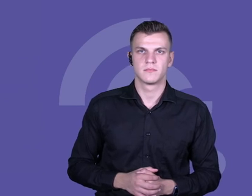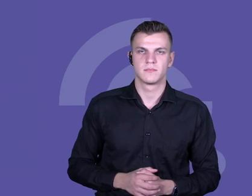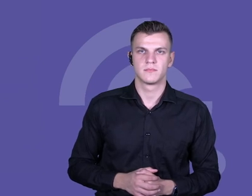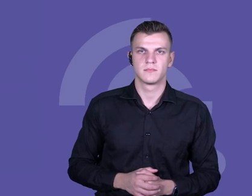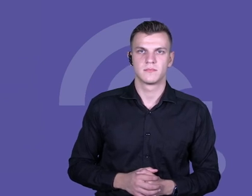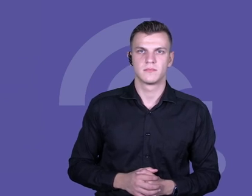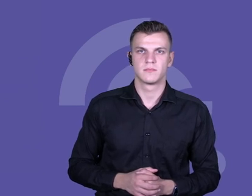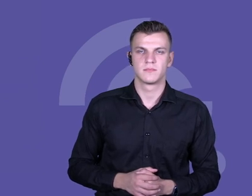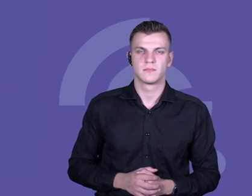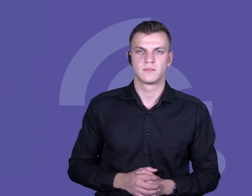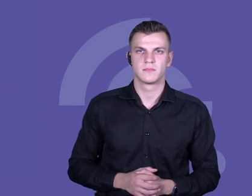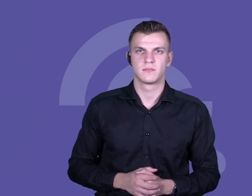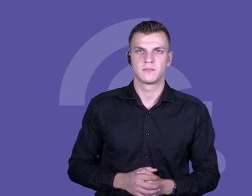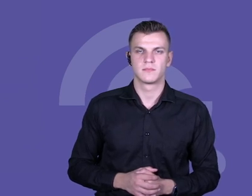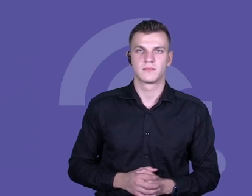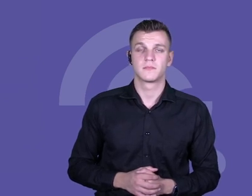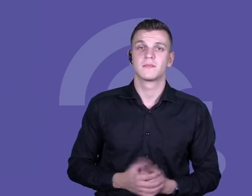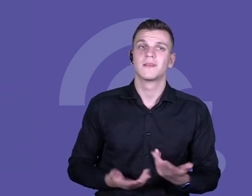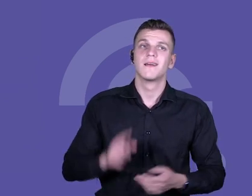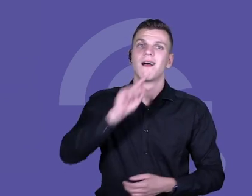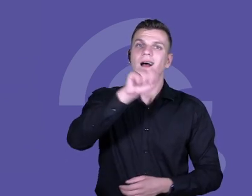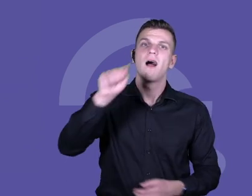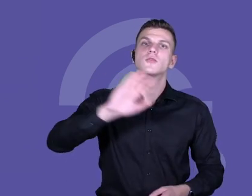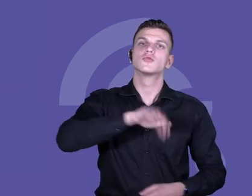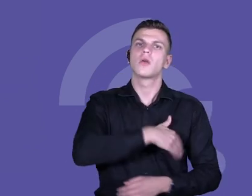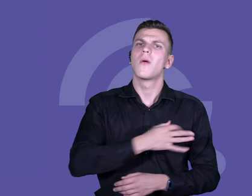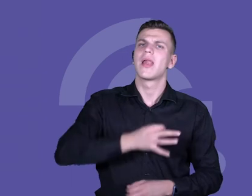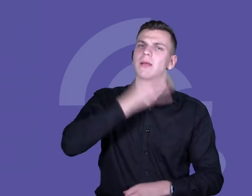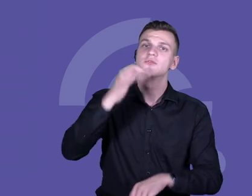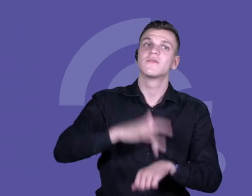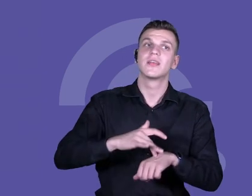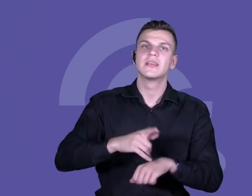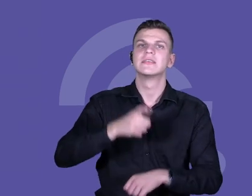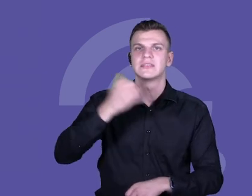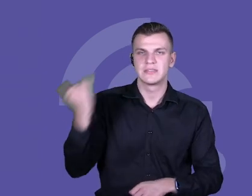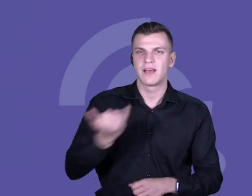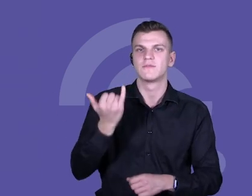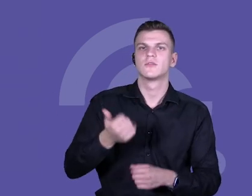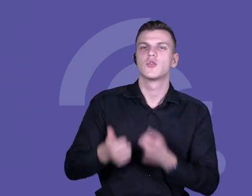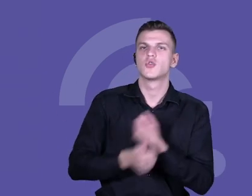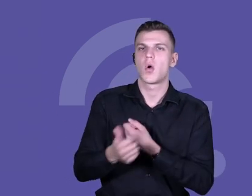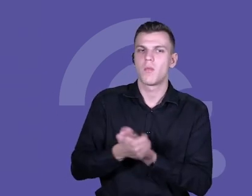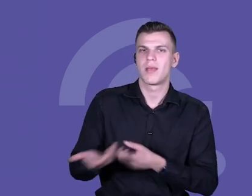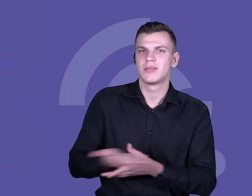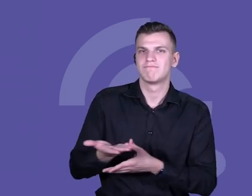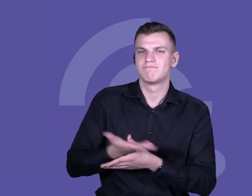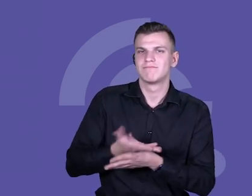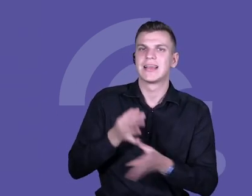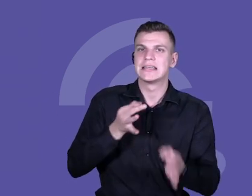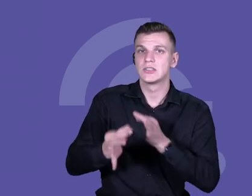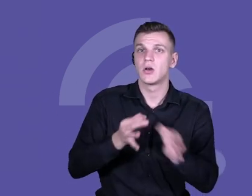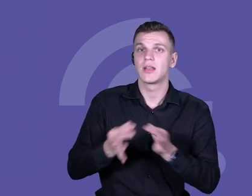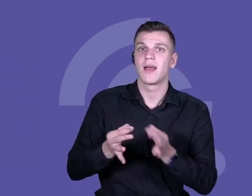Również te szkoły, które odnoszą największe sukcesy, prowadzą jakąś dokumentację, tak żeby mogli wrócić do tej